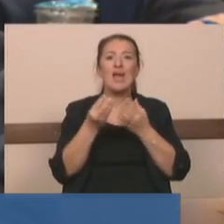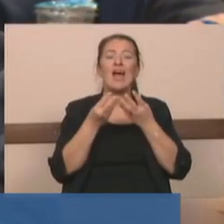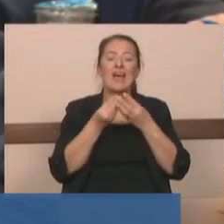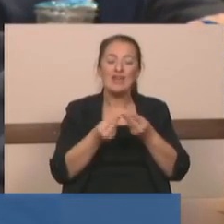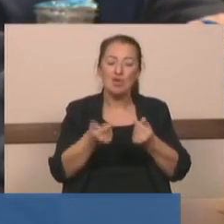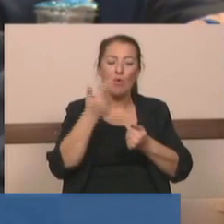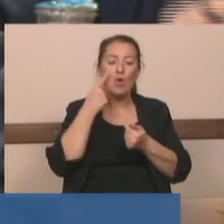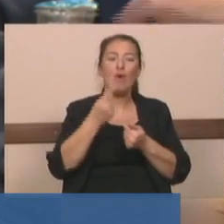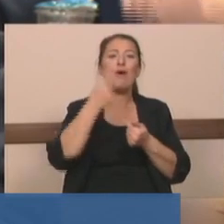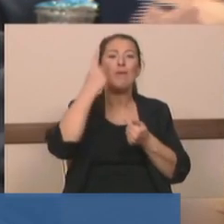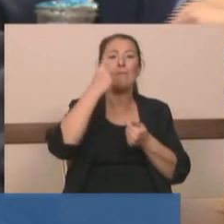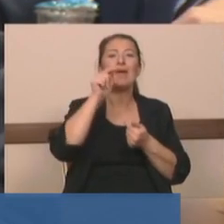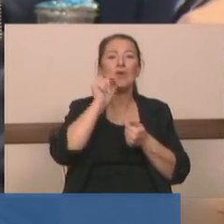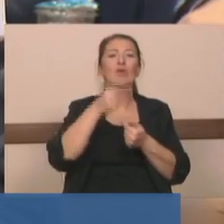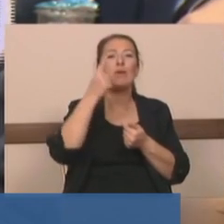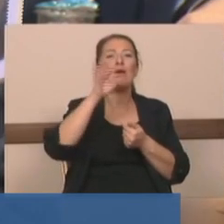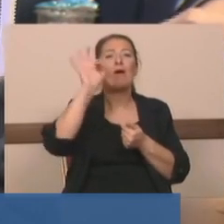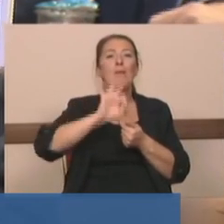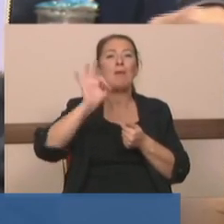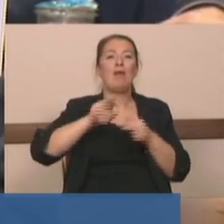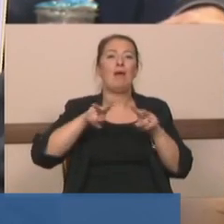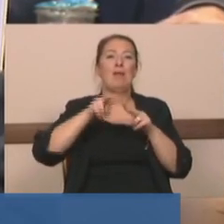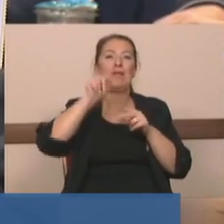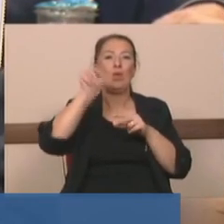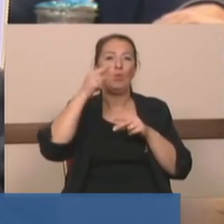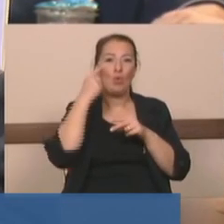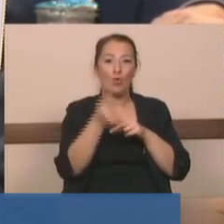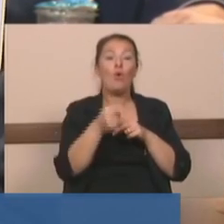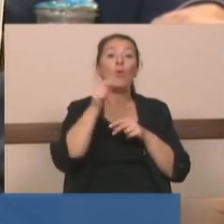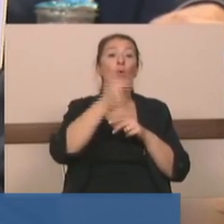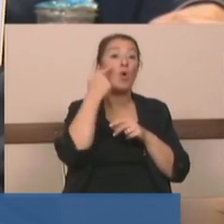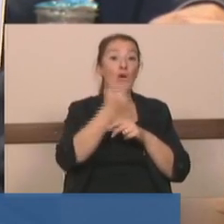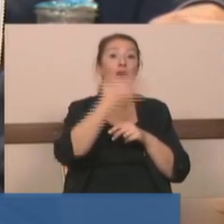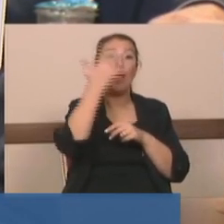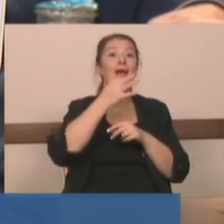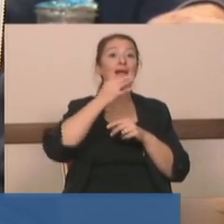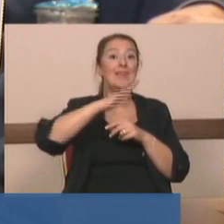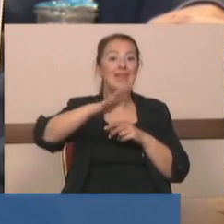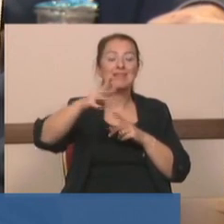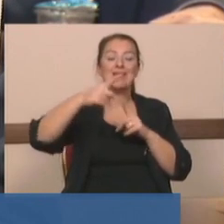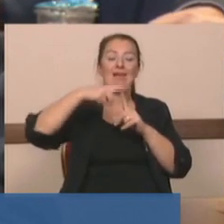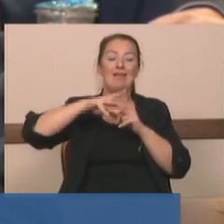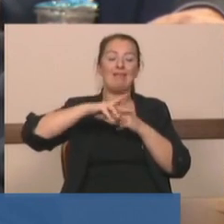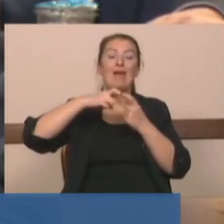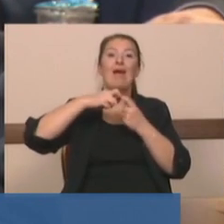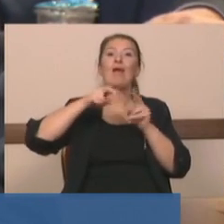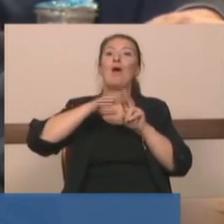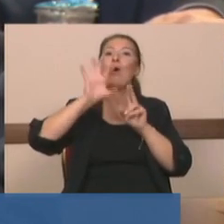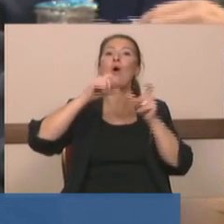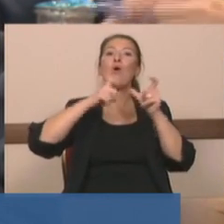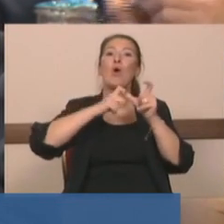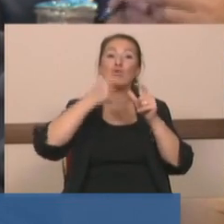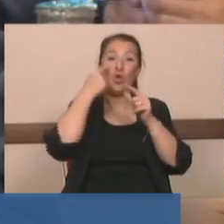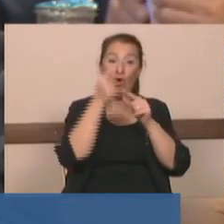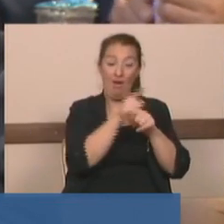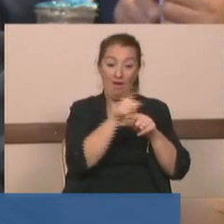milyar metreküp. Bu çıkacağın çamur Karadeniz'de Terkos'un arasına konduğunda tam da Terkos